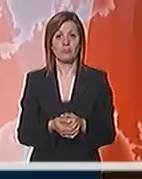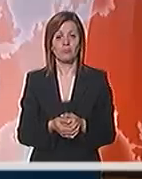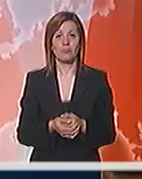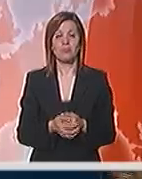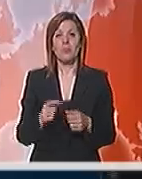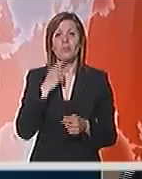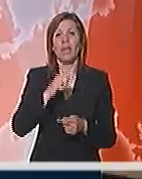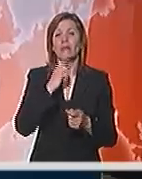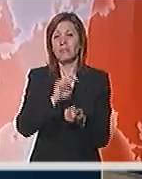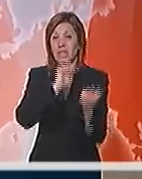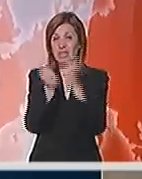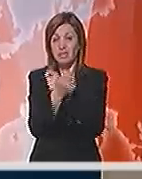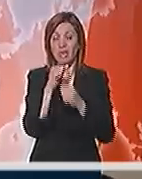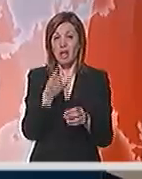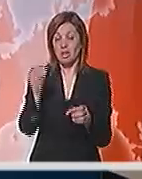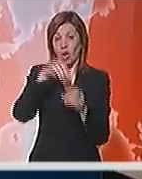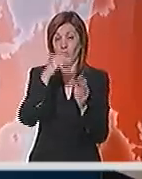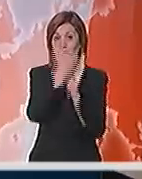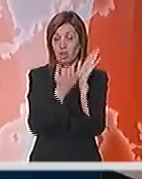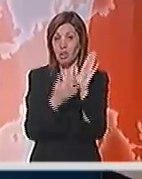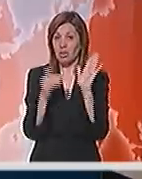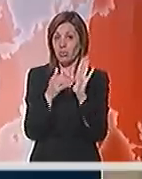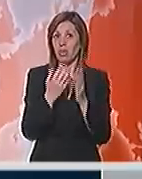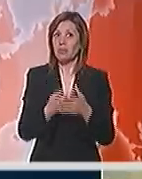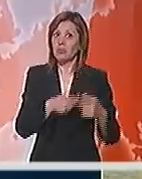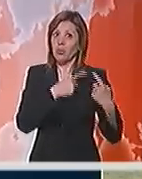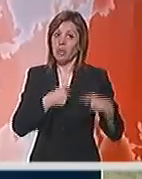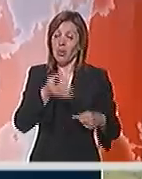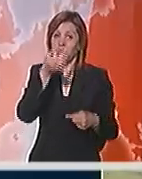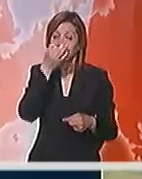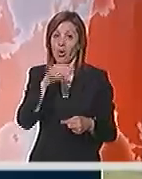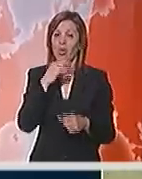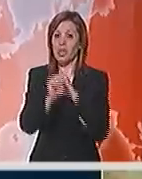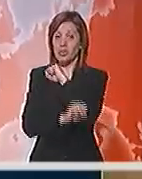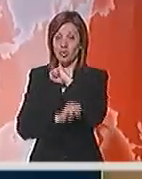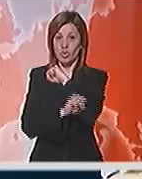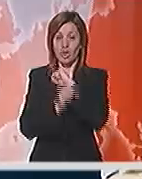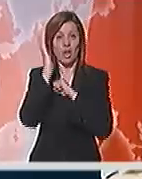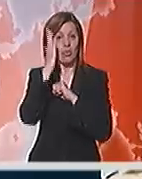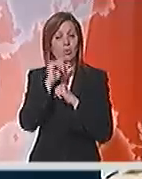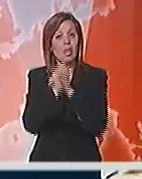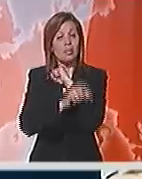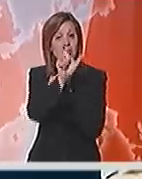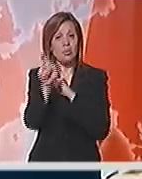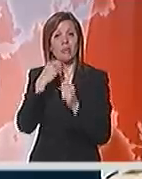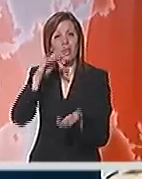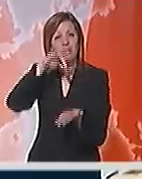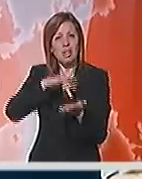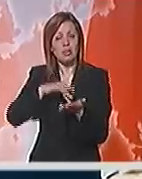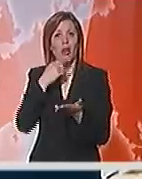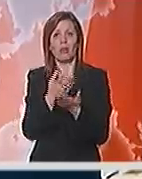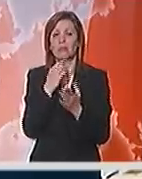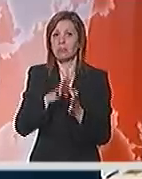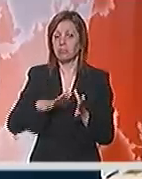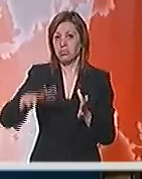Izmene i dopune zakona o visokom obrazovanju trebalo bi da doprinesu poboljšanju efikasnosti studiranja kao i da studente stave u centar akademskog